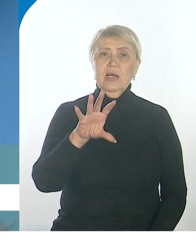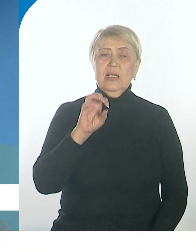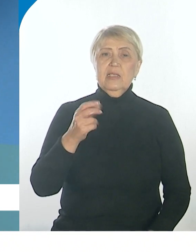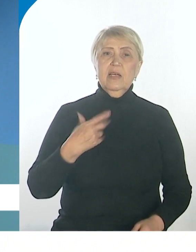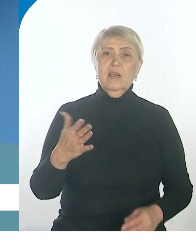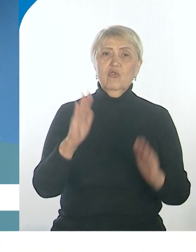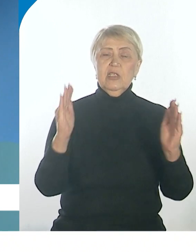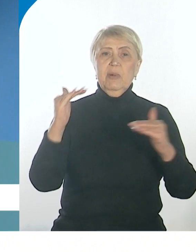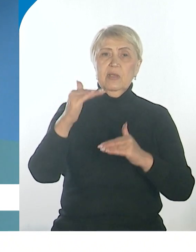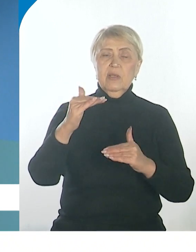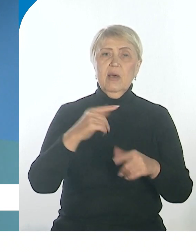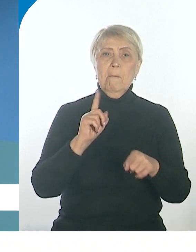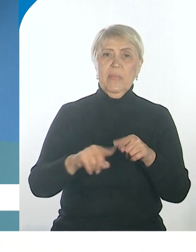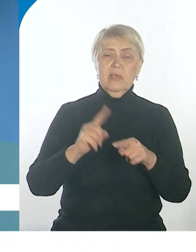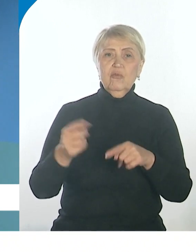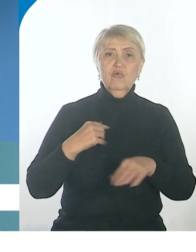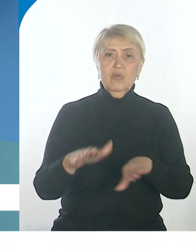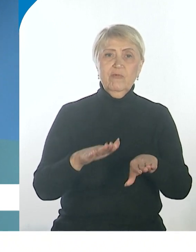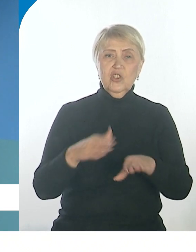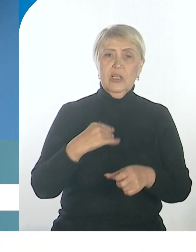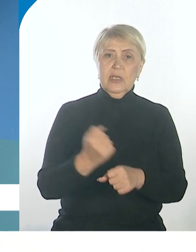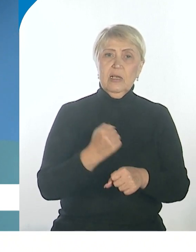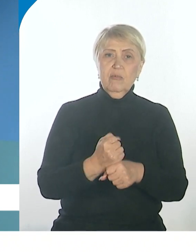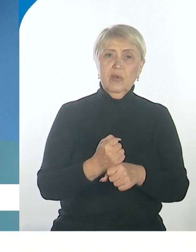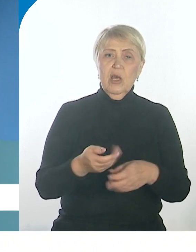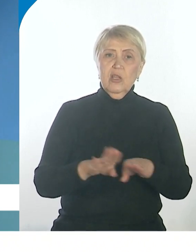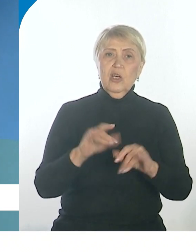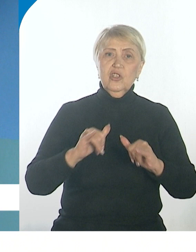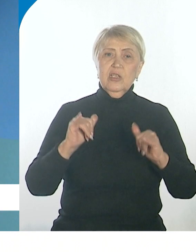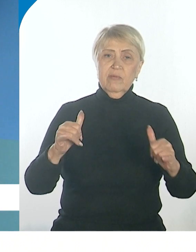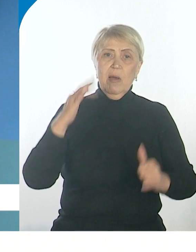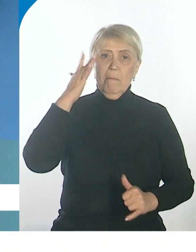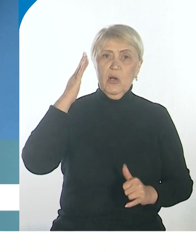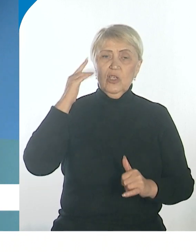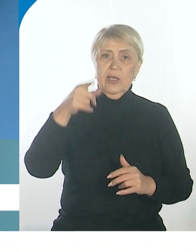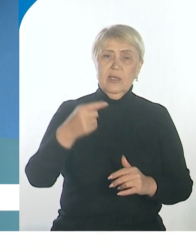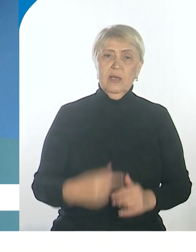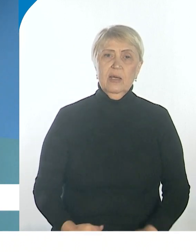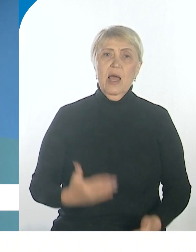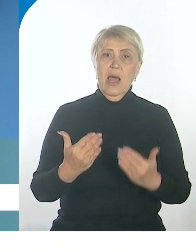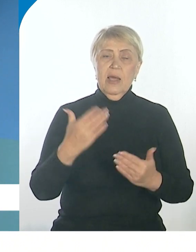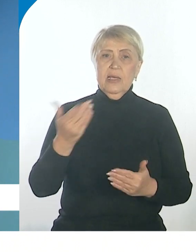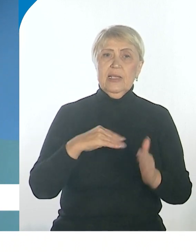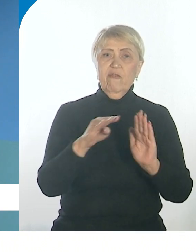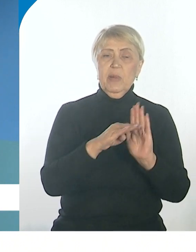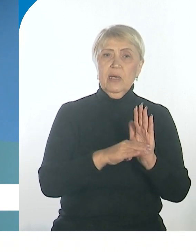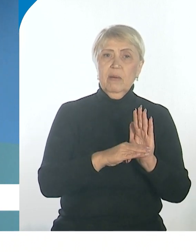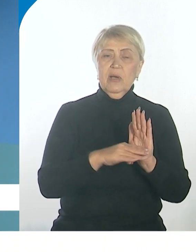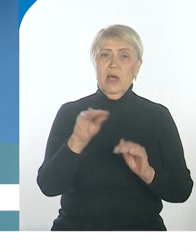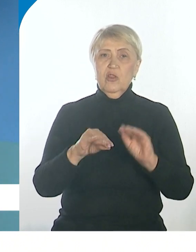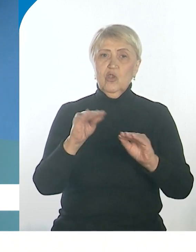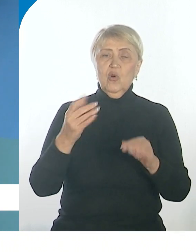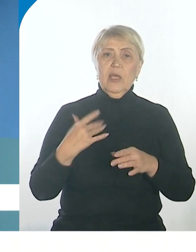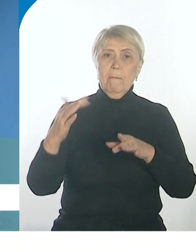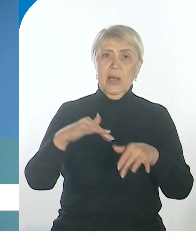быстроту движения сработать. Также мы развиваем мышление. Например, даже если это программа постройки материков,